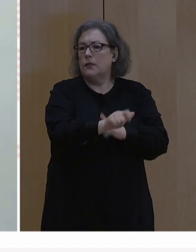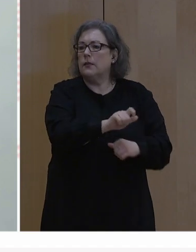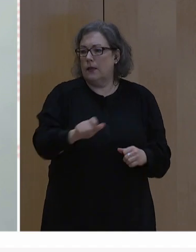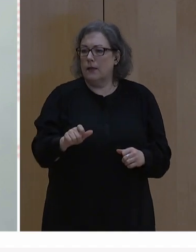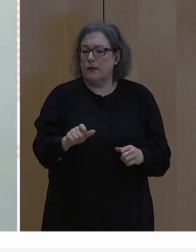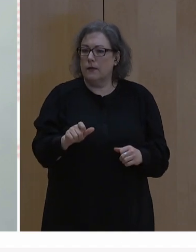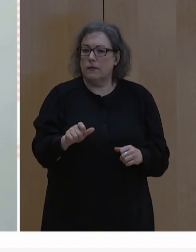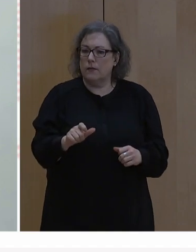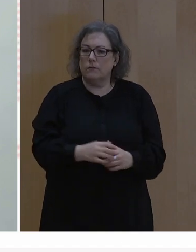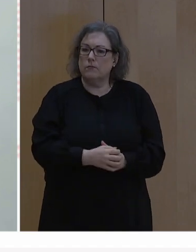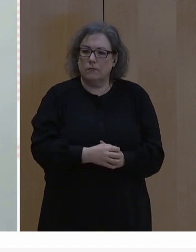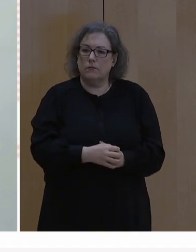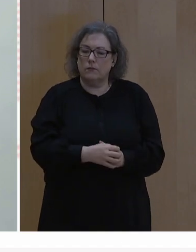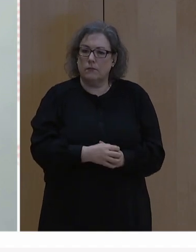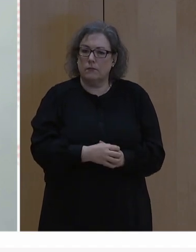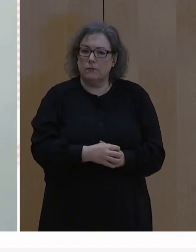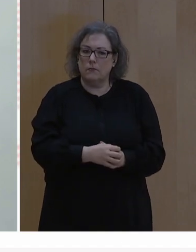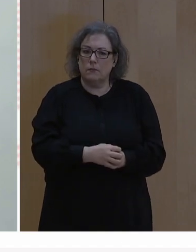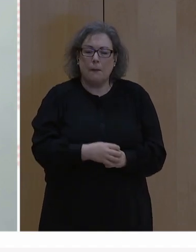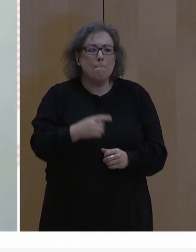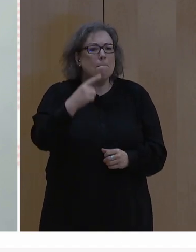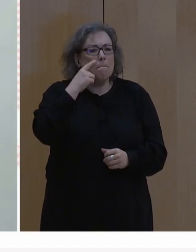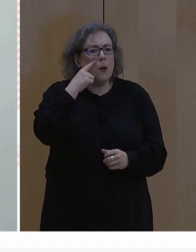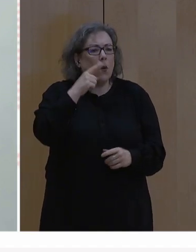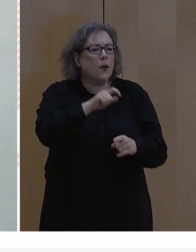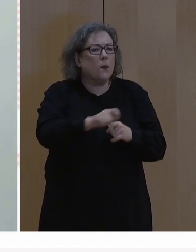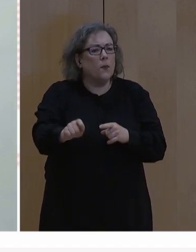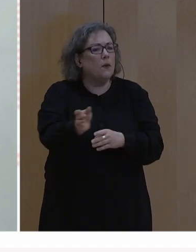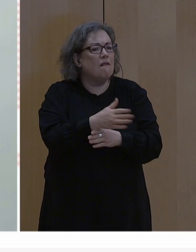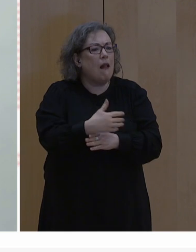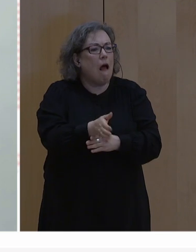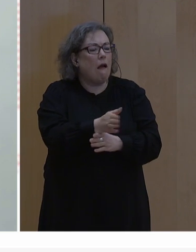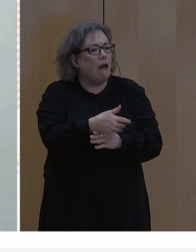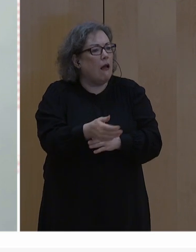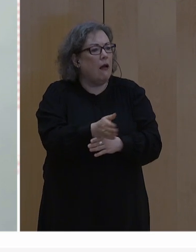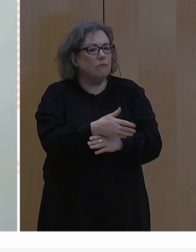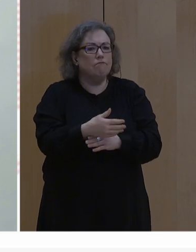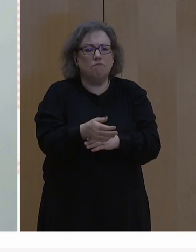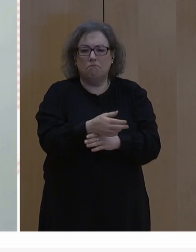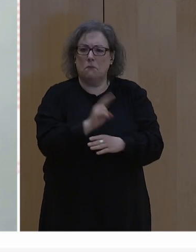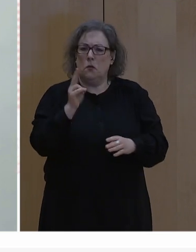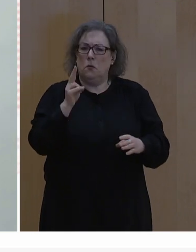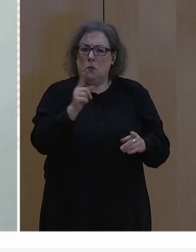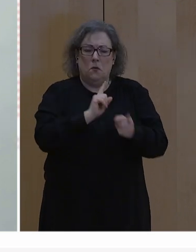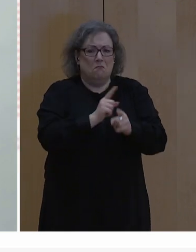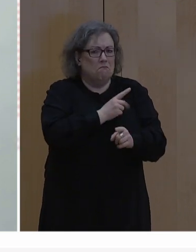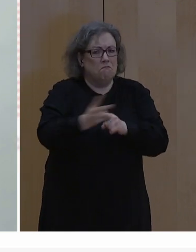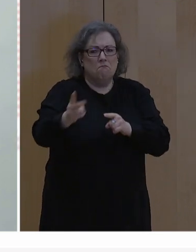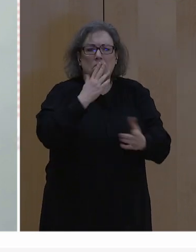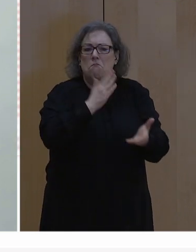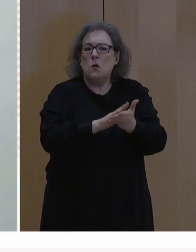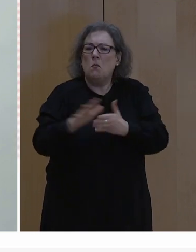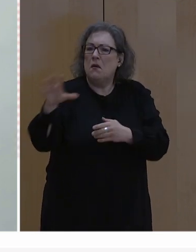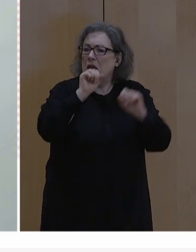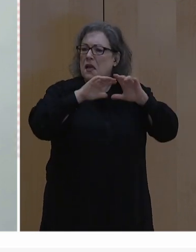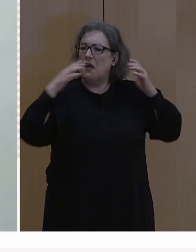Den blå och gula flaggan är nu kanske den mest populära i världen.